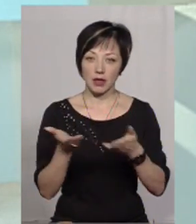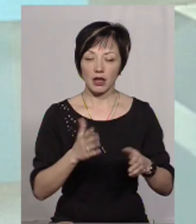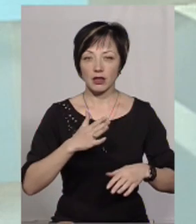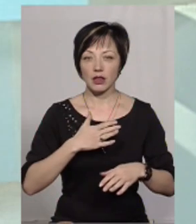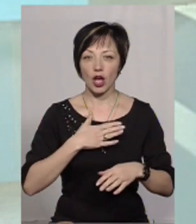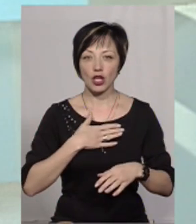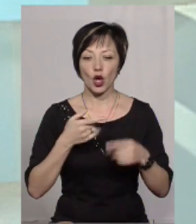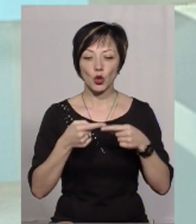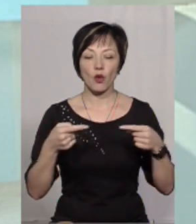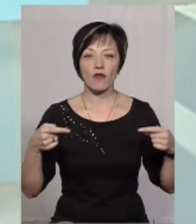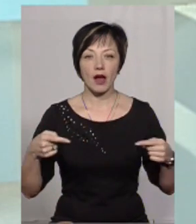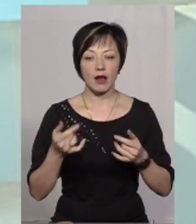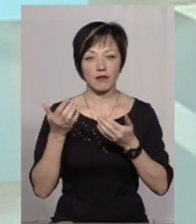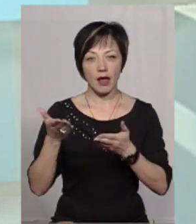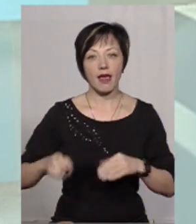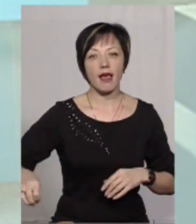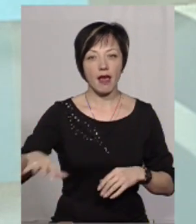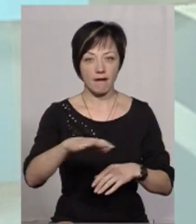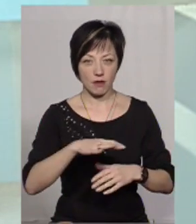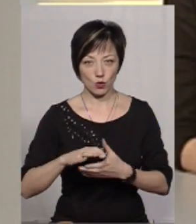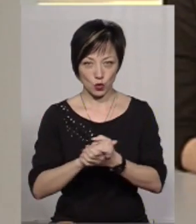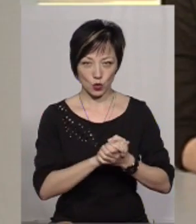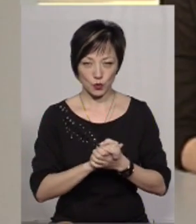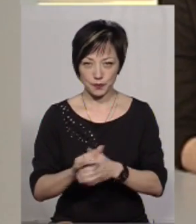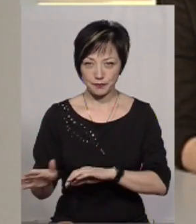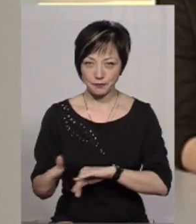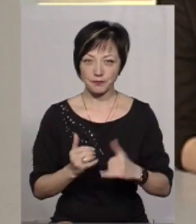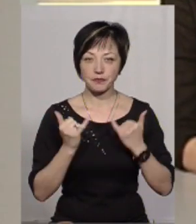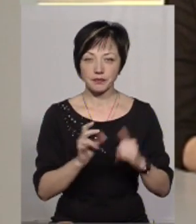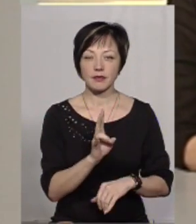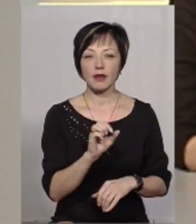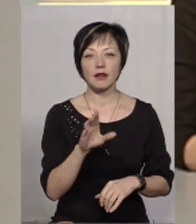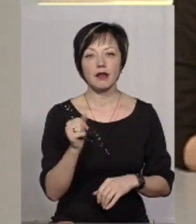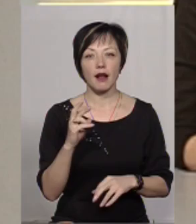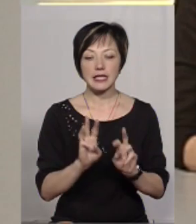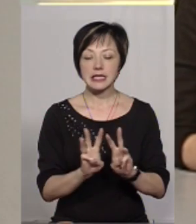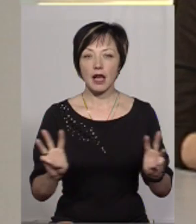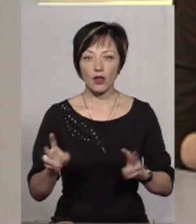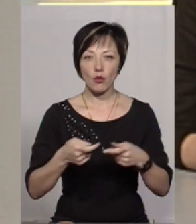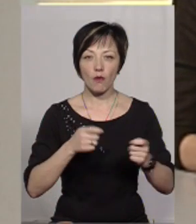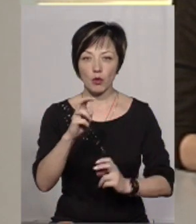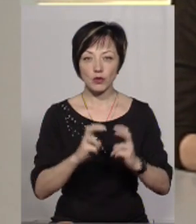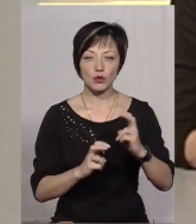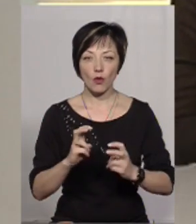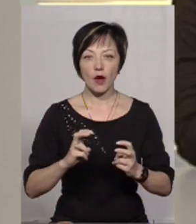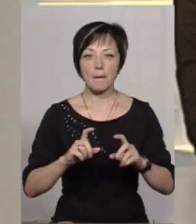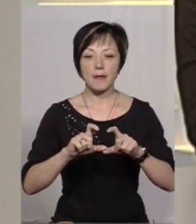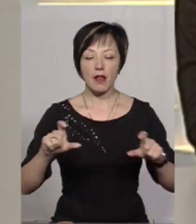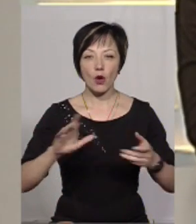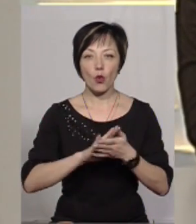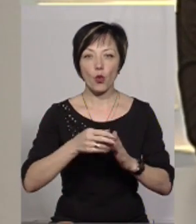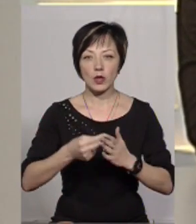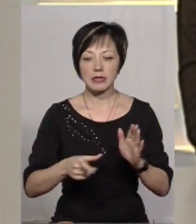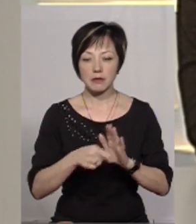товарів ринку Європейського Союзу. Пані Наталія, сайт торгово-промислової палати інформує, що угоди про співпрацю